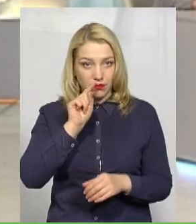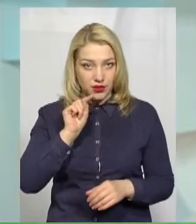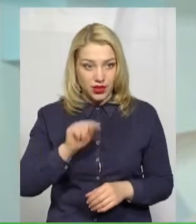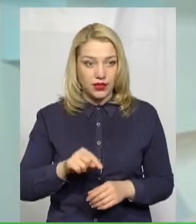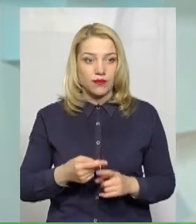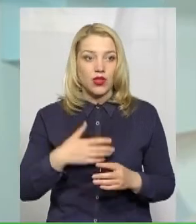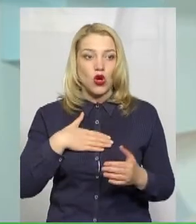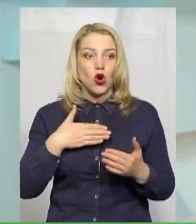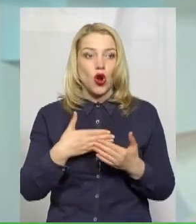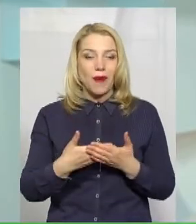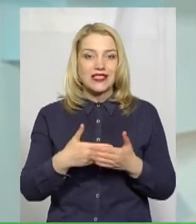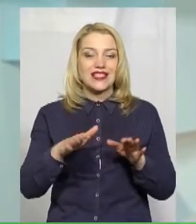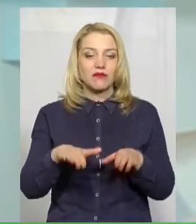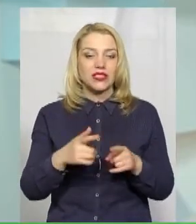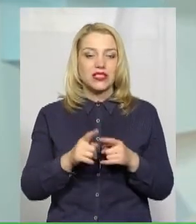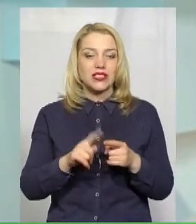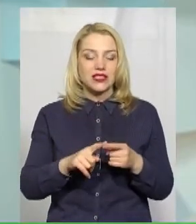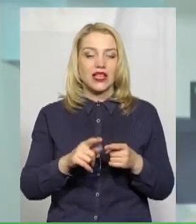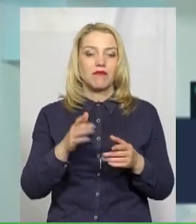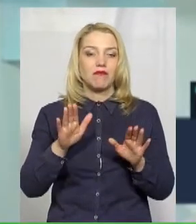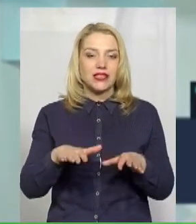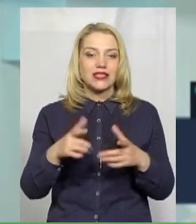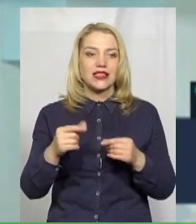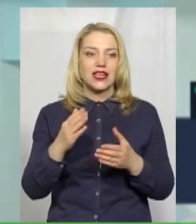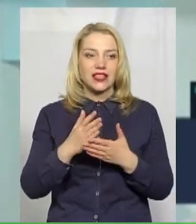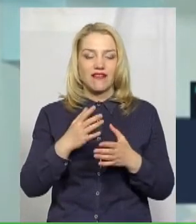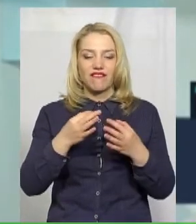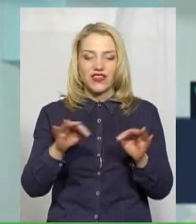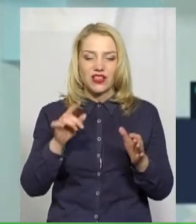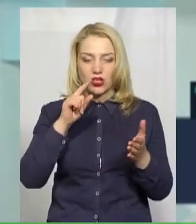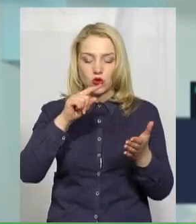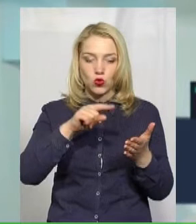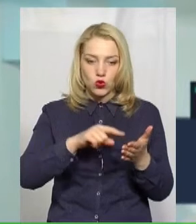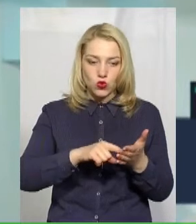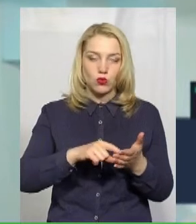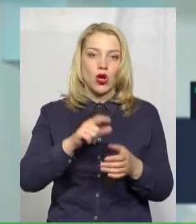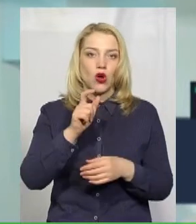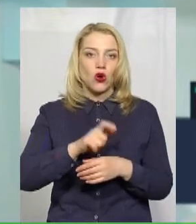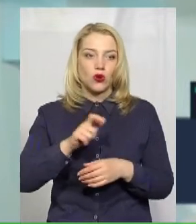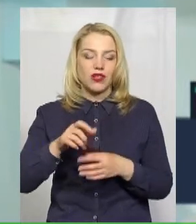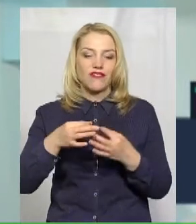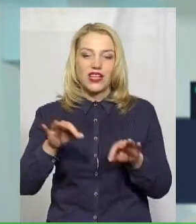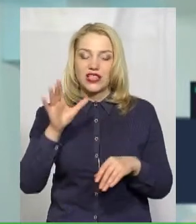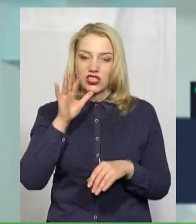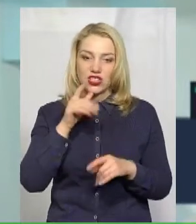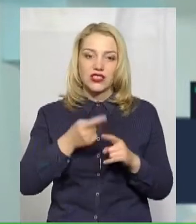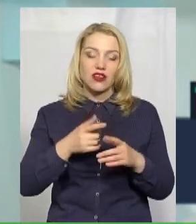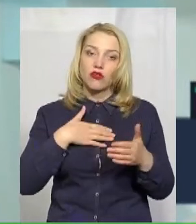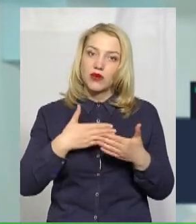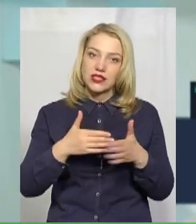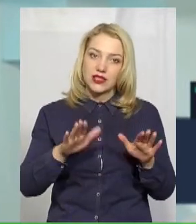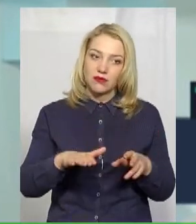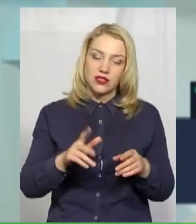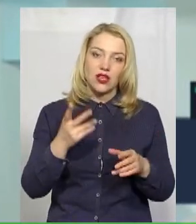місце, де має вільний доступ громадяни у будь-який час. Тому кладовище – це є громадським місцем, коли може підійти кожен. В першу